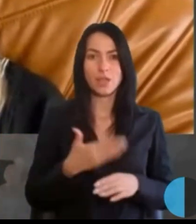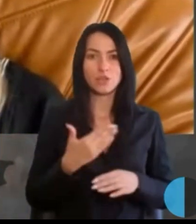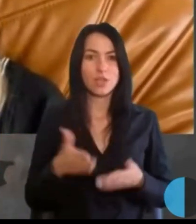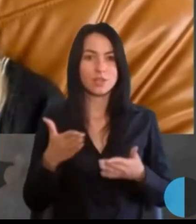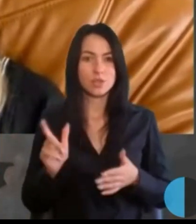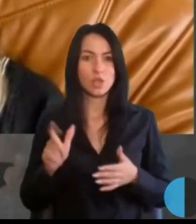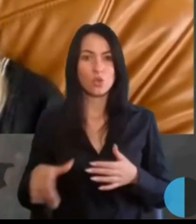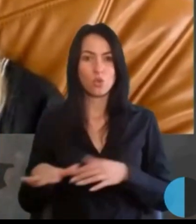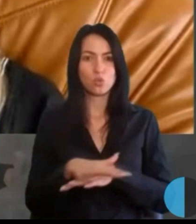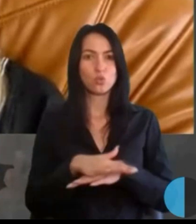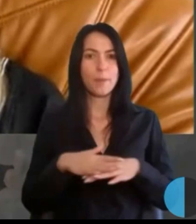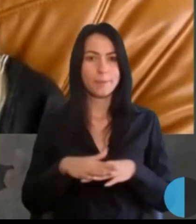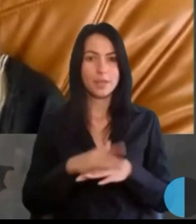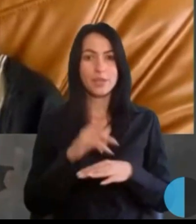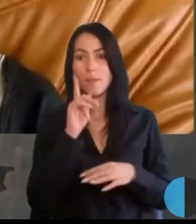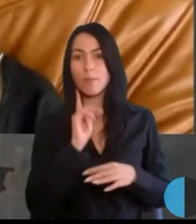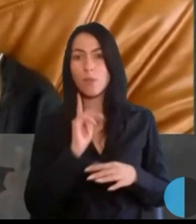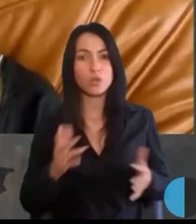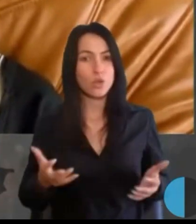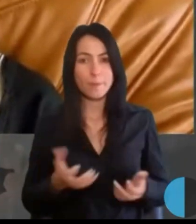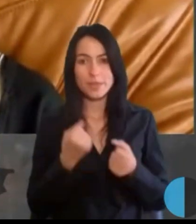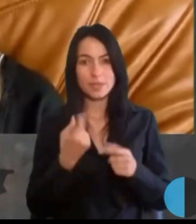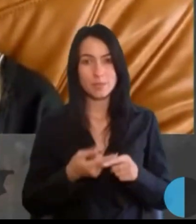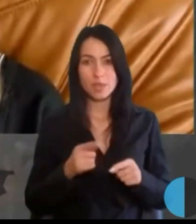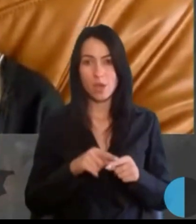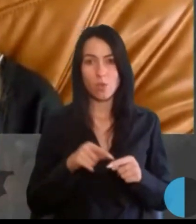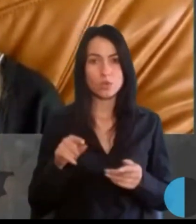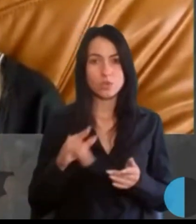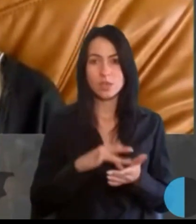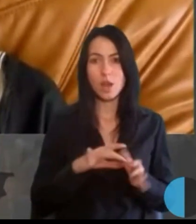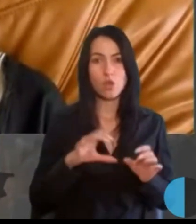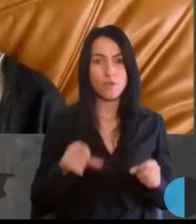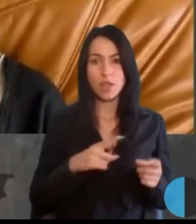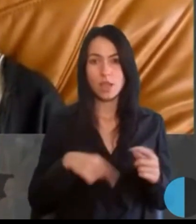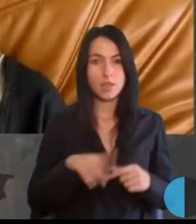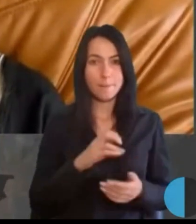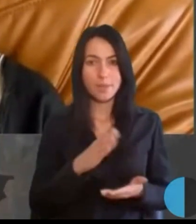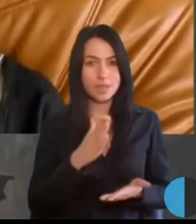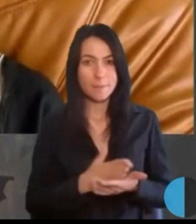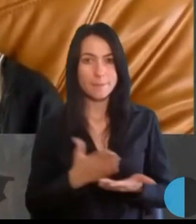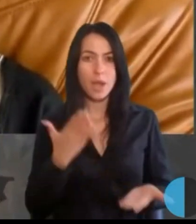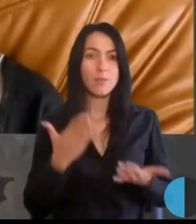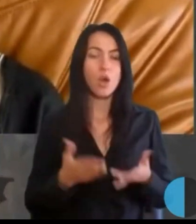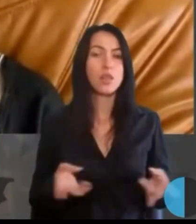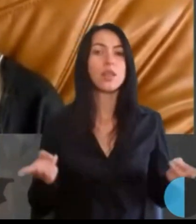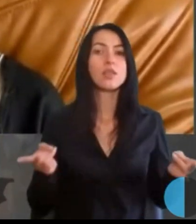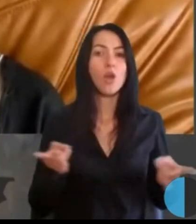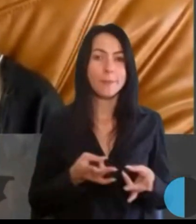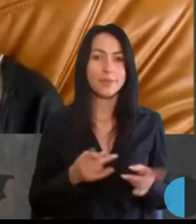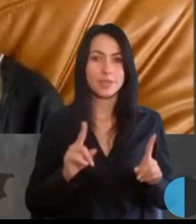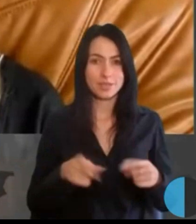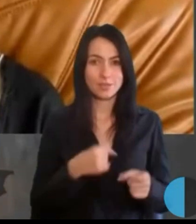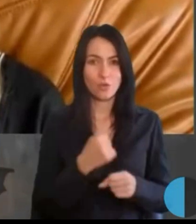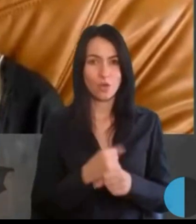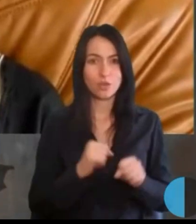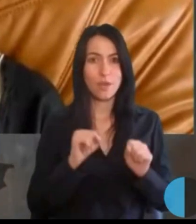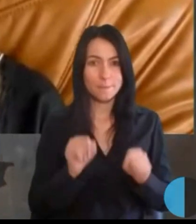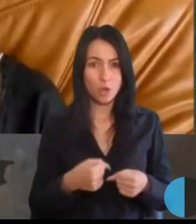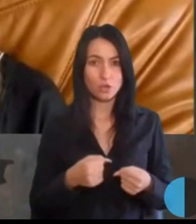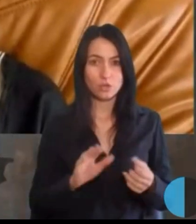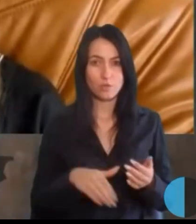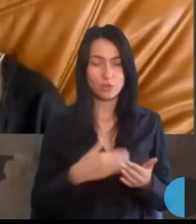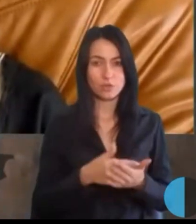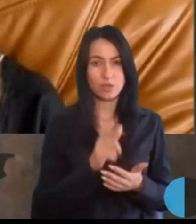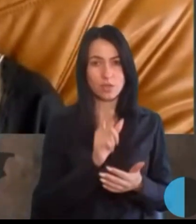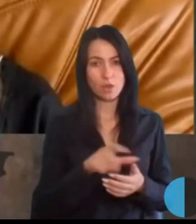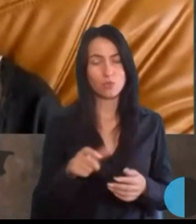що підтримки такої центральної влади ми не маємо, але необхідність створення можливостей для людей дуже велика